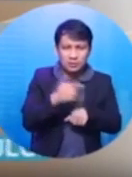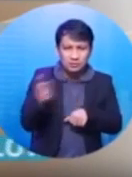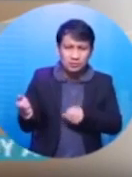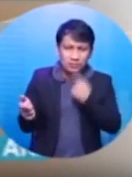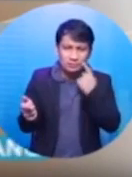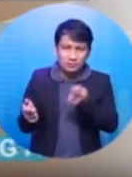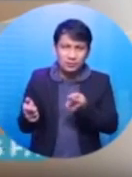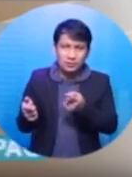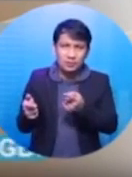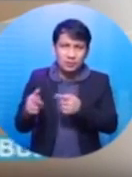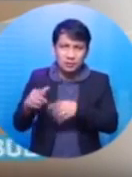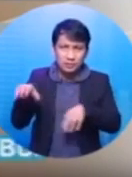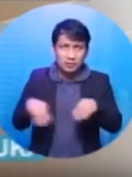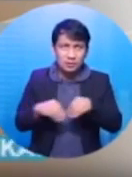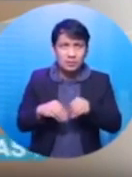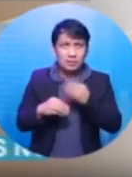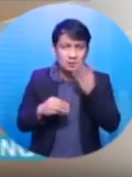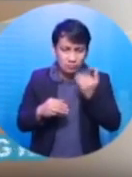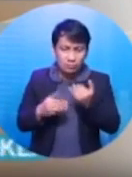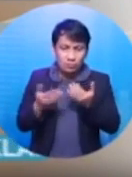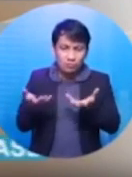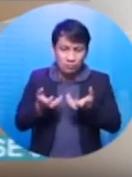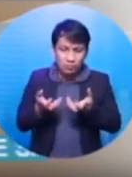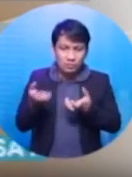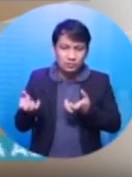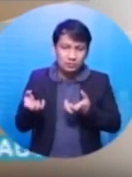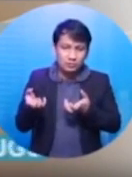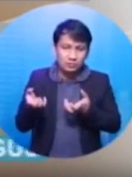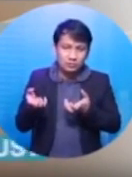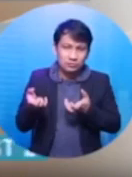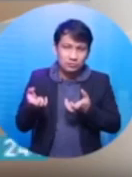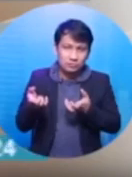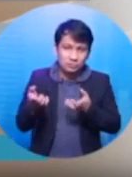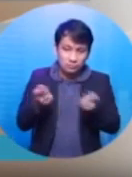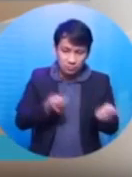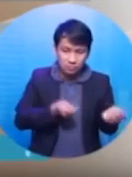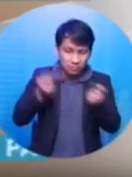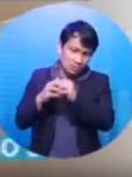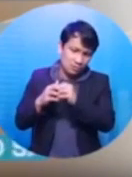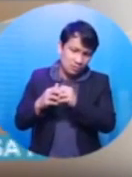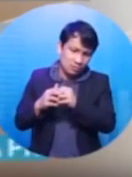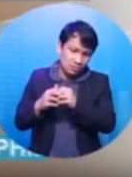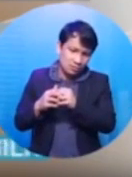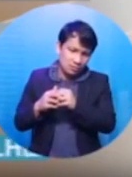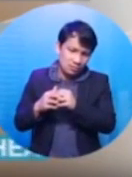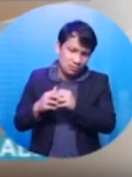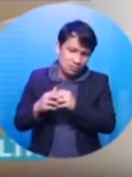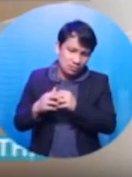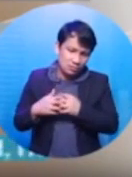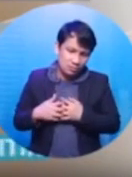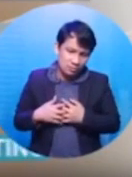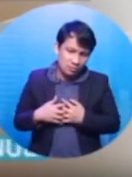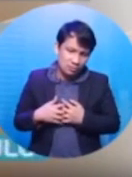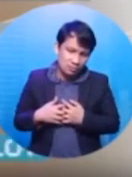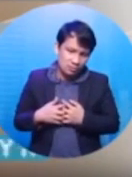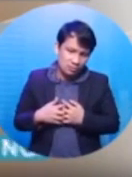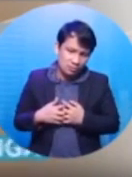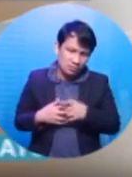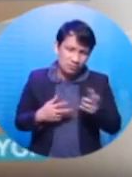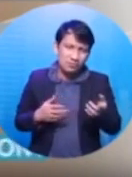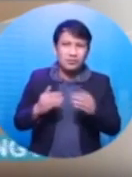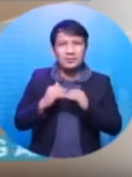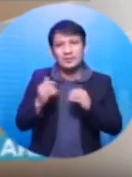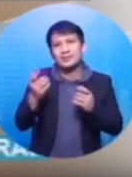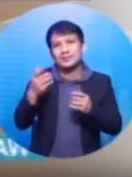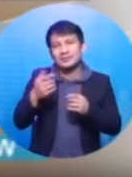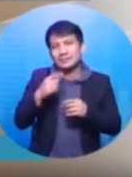iniisip niya, ikaw yung nasa puder pa rin niya. Kung gusto mo, baka pwedeng lumipat ka na lang. Lumipat na ka po kami, pero kung ano-anirin